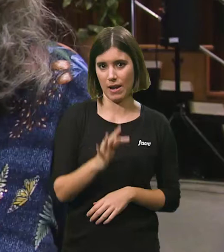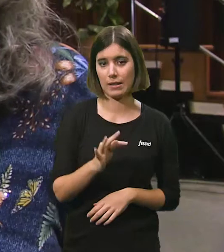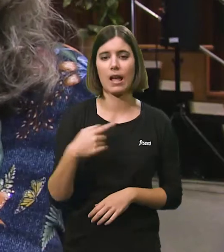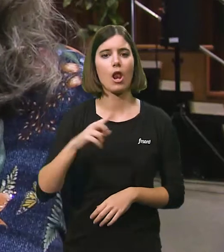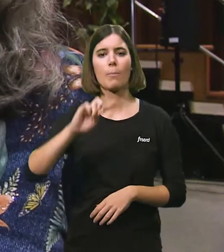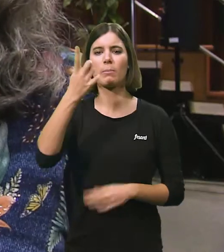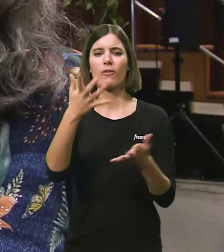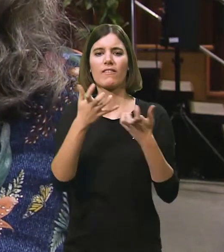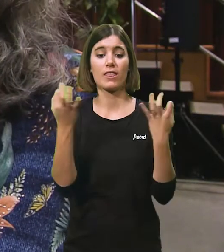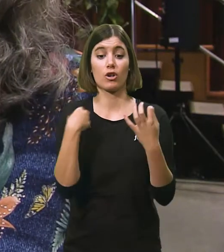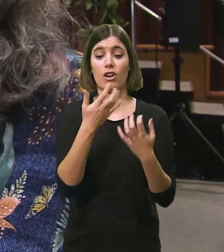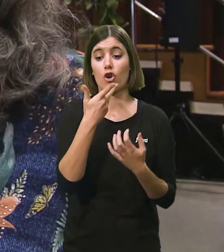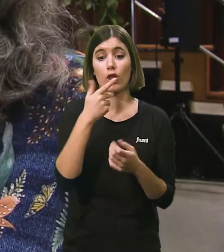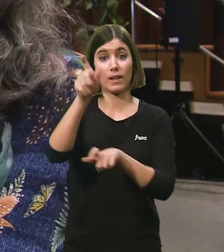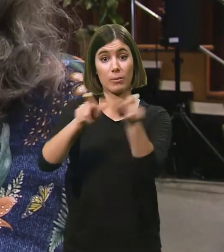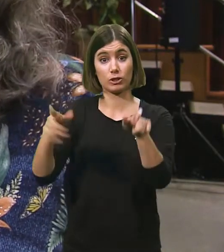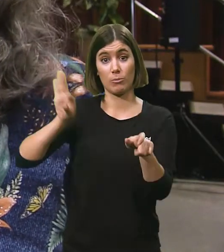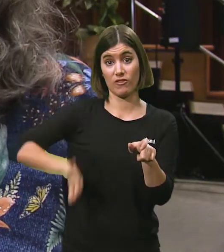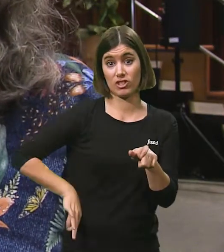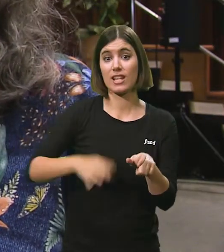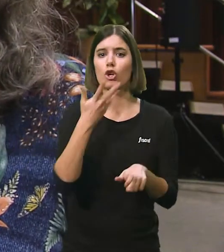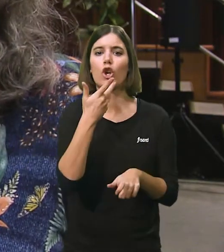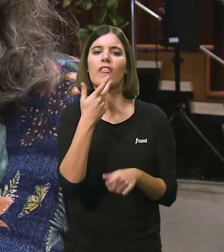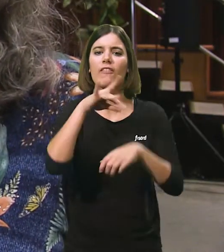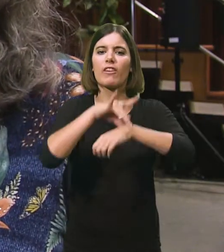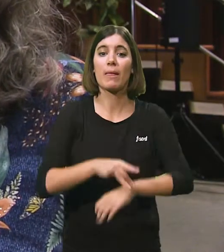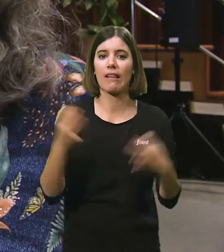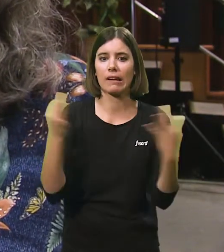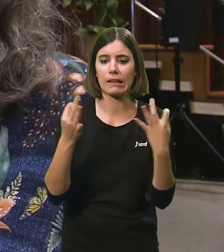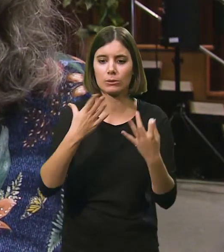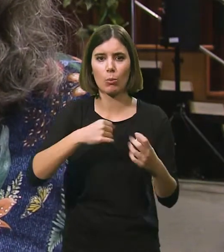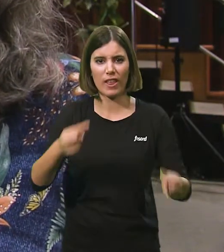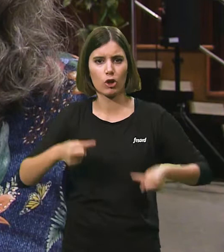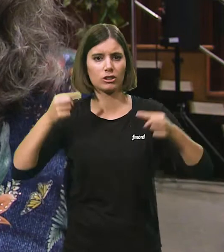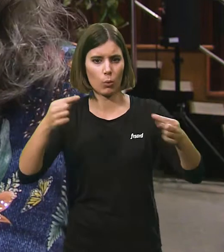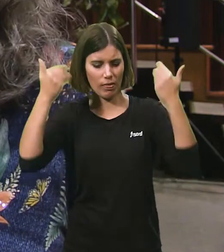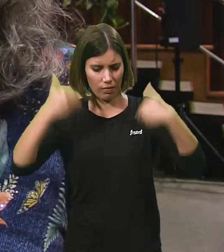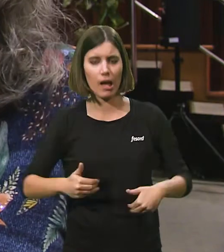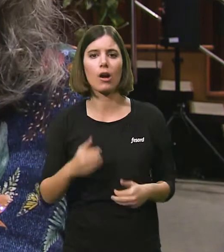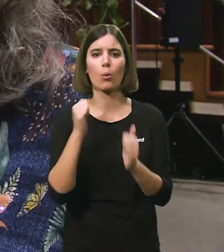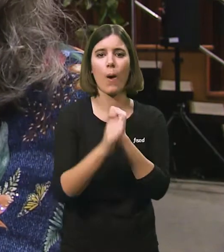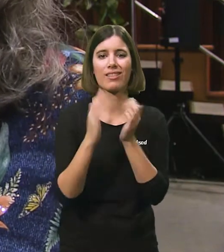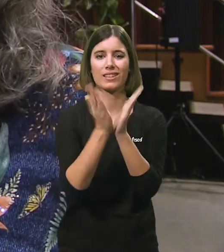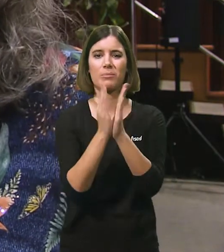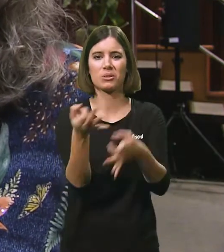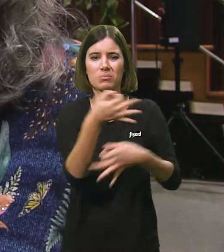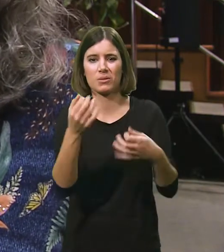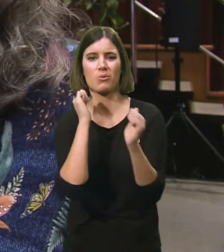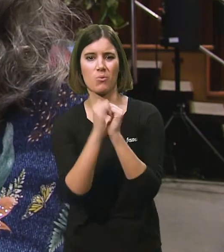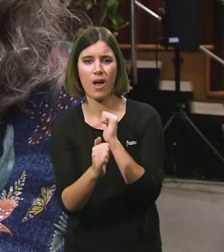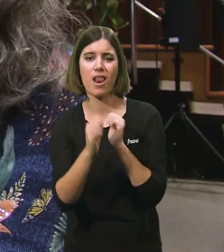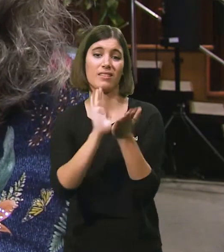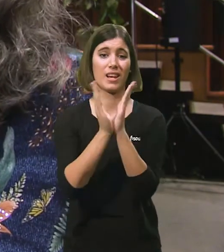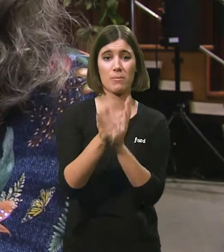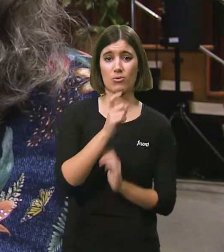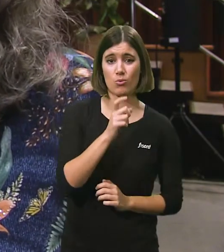El primer beneficio és conocer de mano de los profesionales lo que és la enfermedad, en lo que le puede repercutir, què trataments